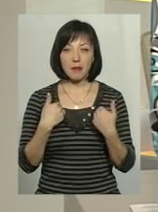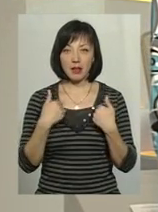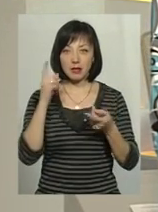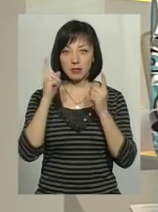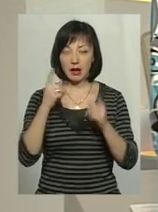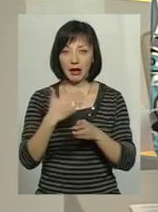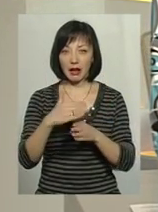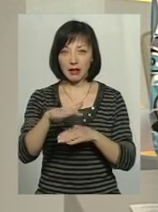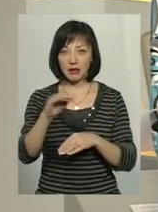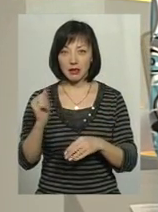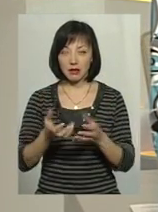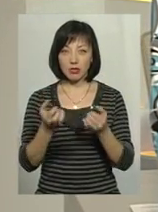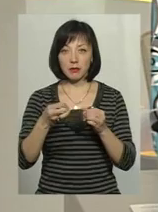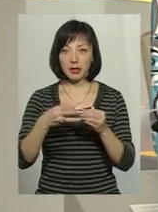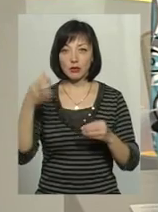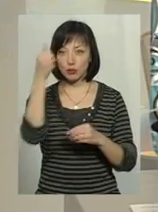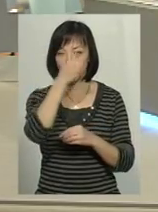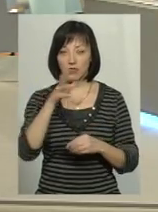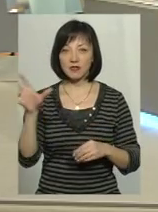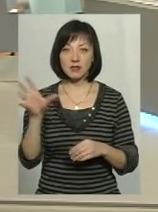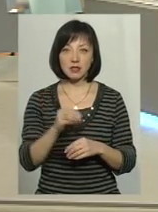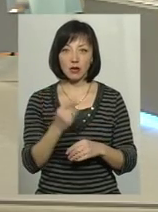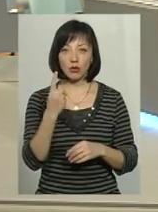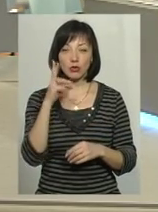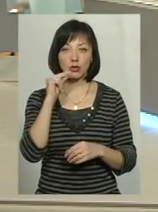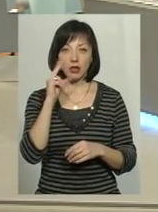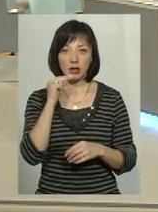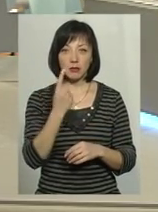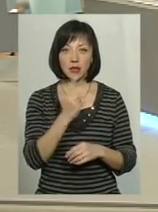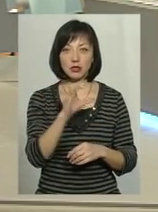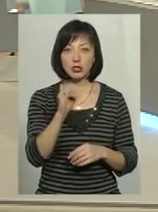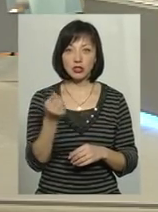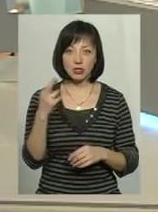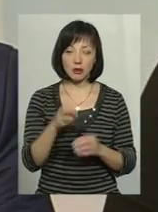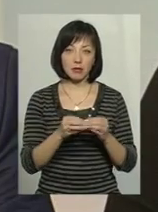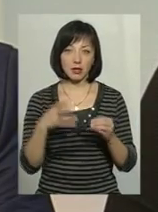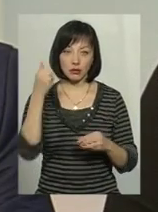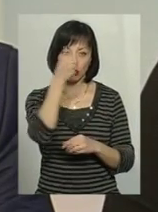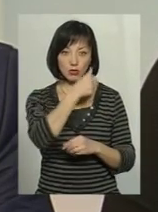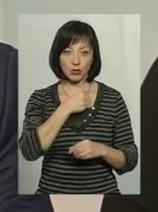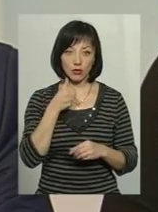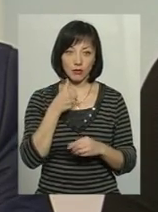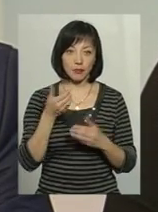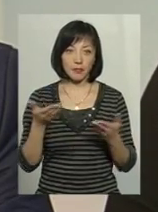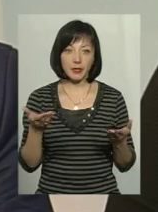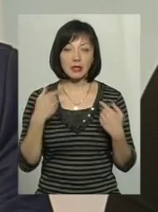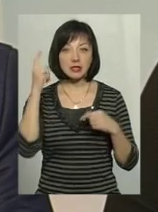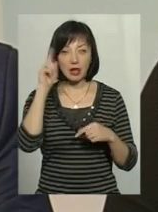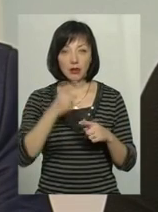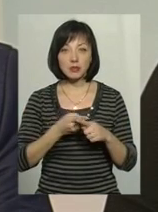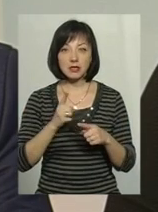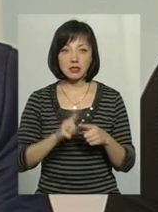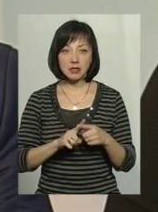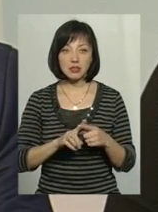кредити, які були отримані в 2015 році, вони всі проходили одною датою – 1 січня 2015 року. Ми всі знаємо, що це